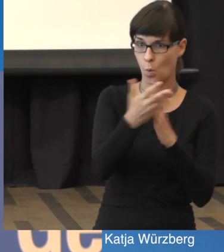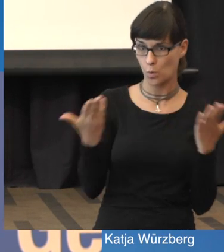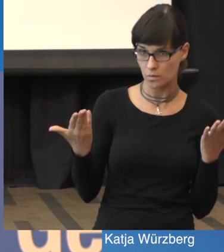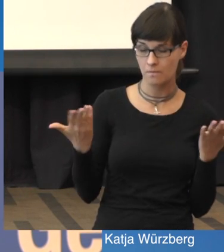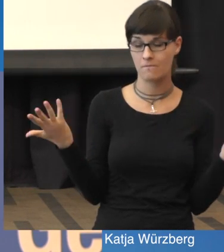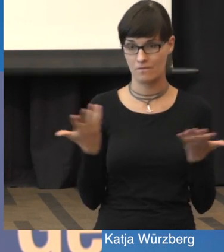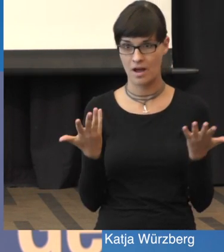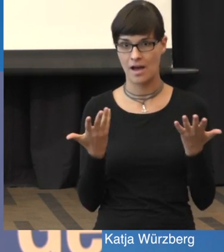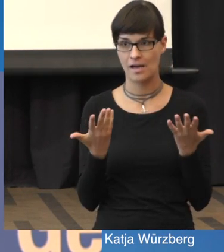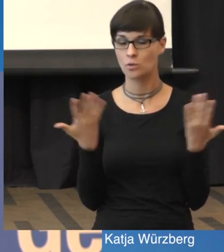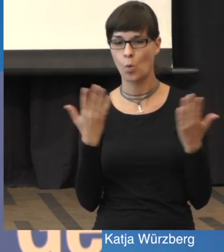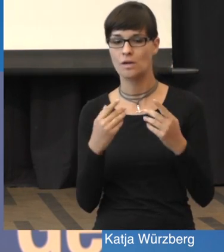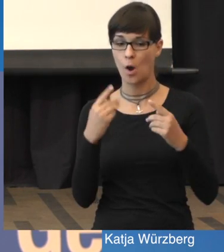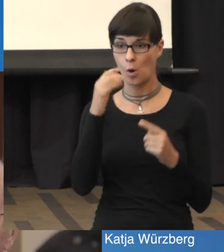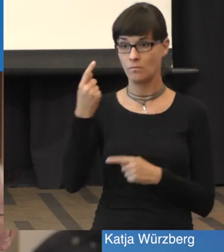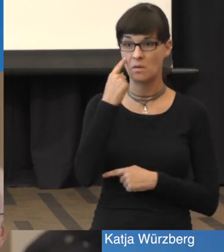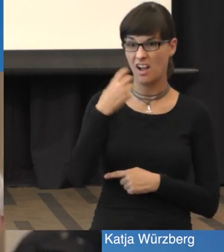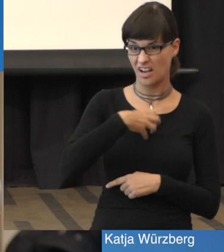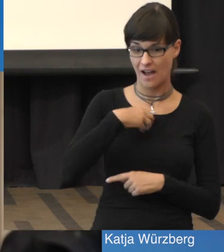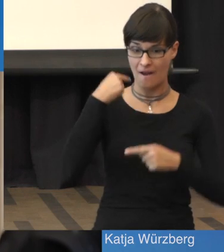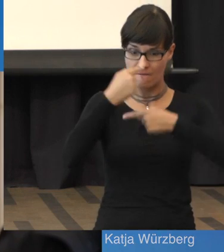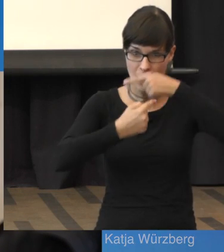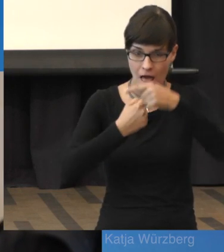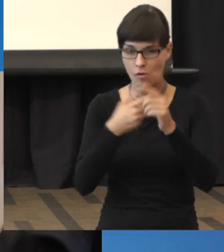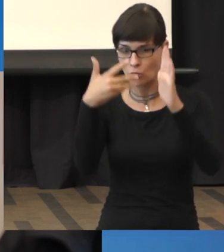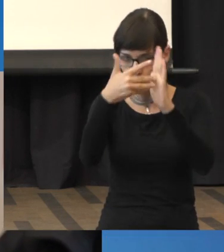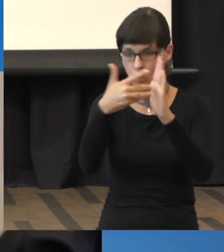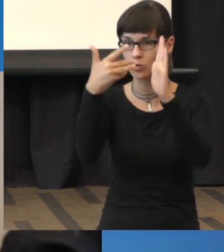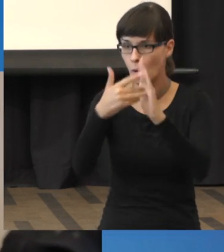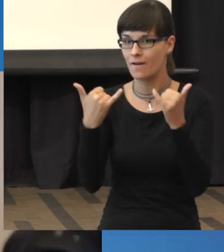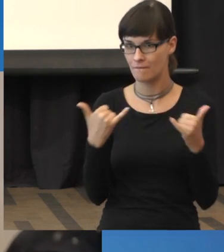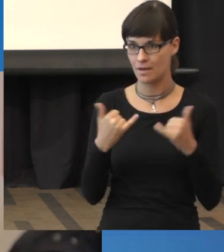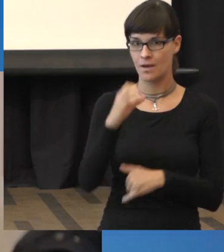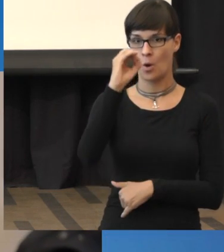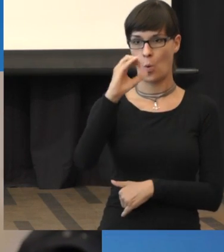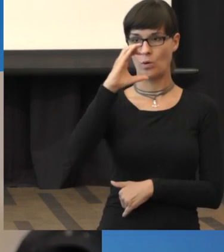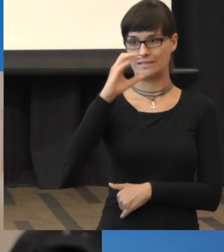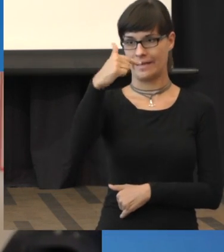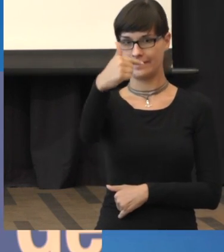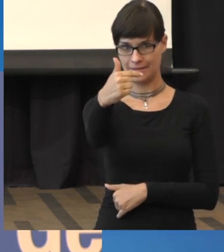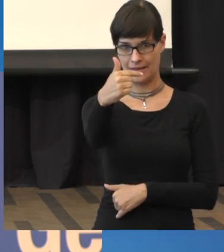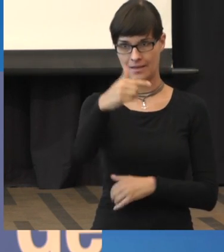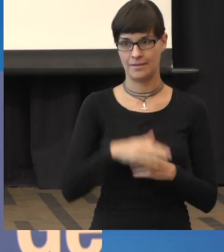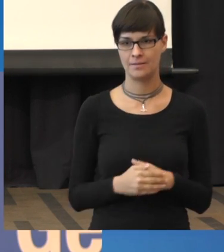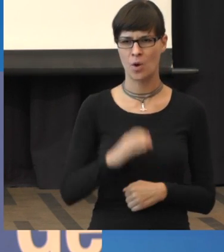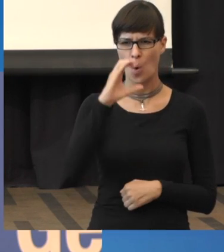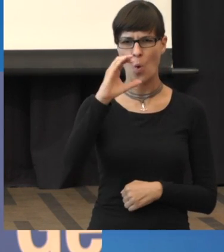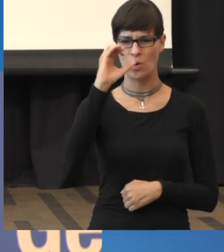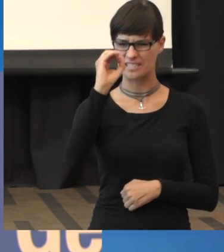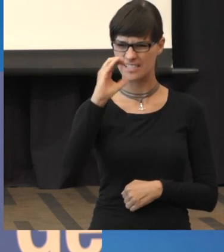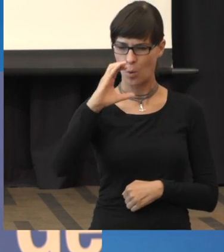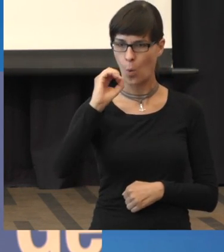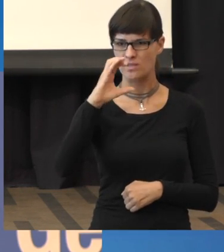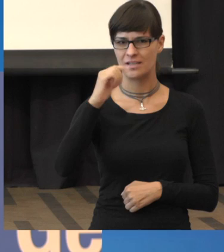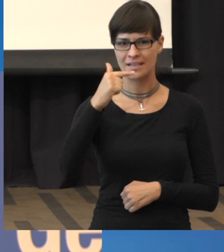und auch im Verlauf beurteilt, ist das OCT. OCT heißt